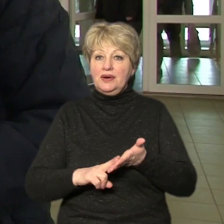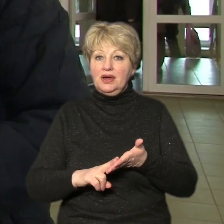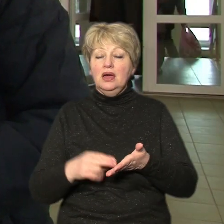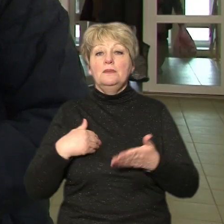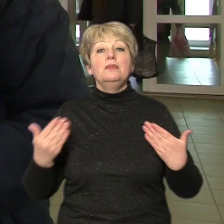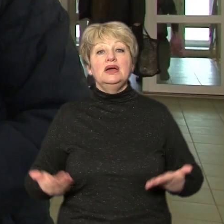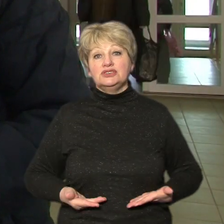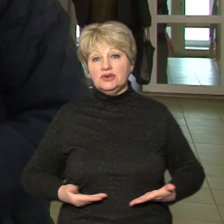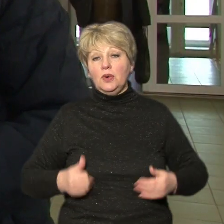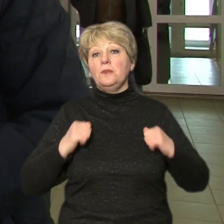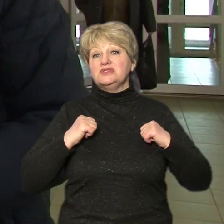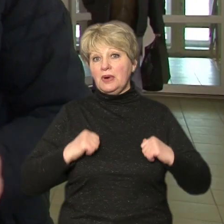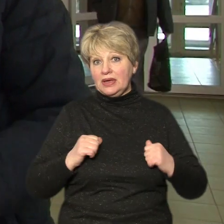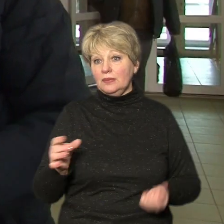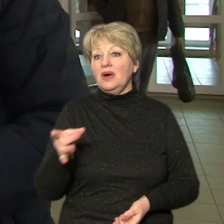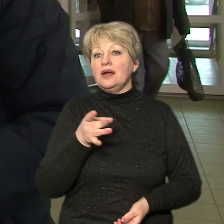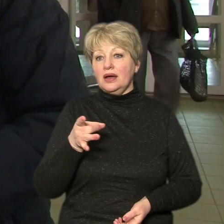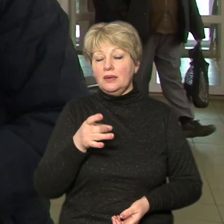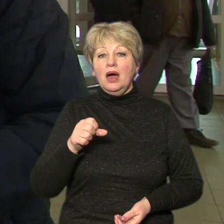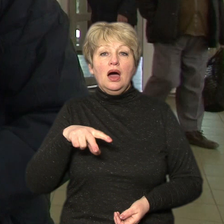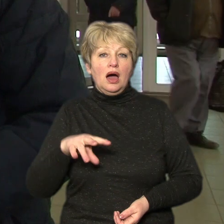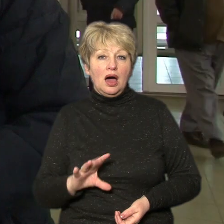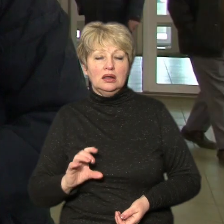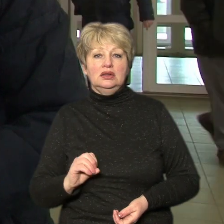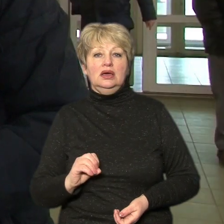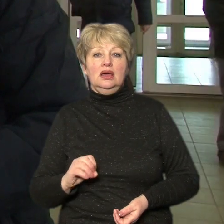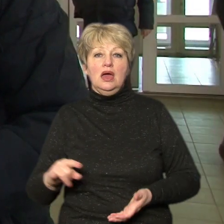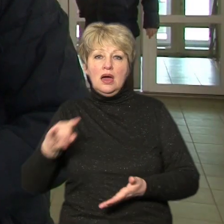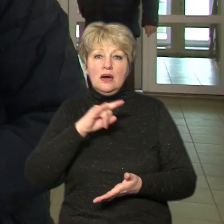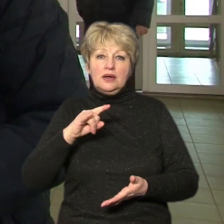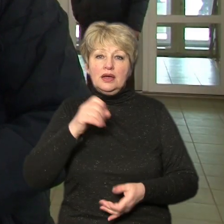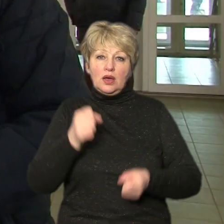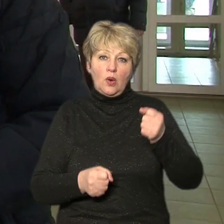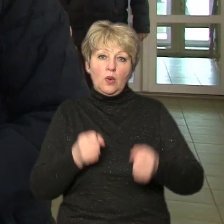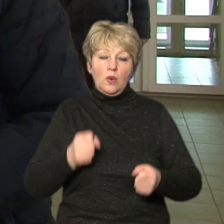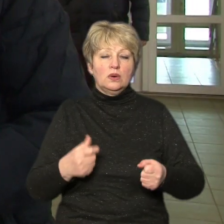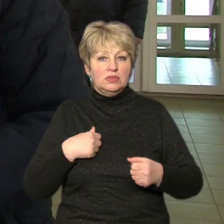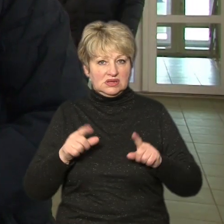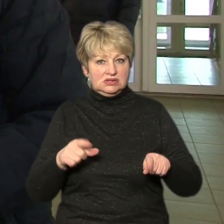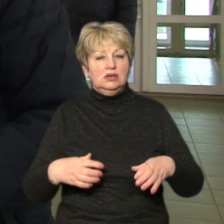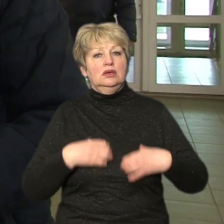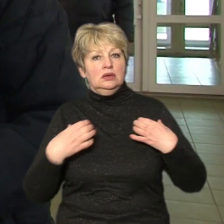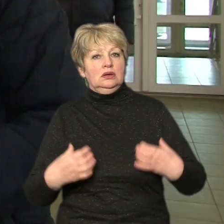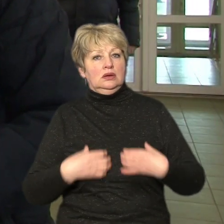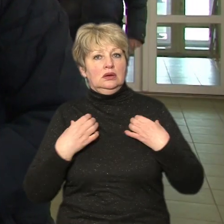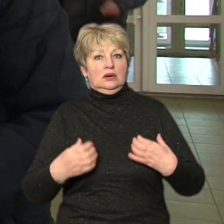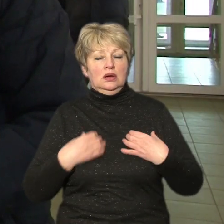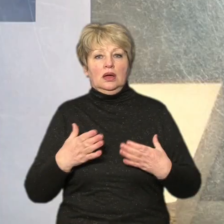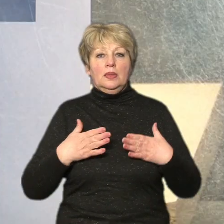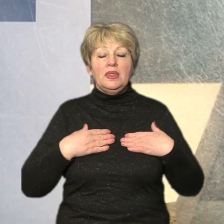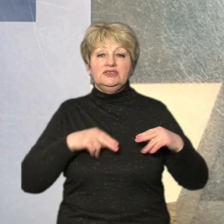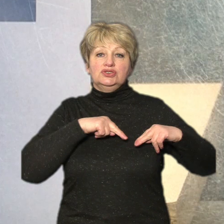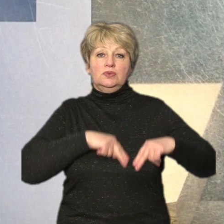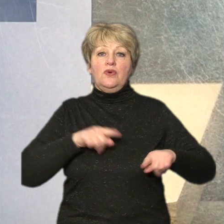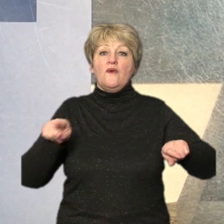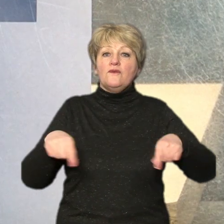відносно в спокійному районі, але ракетні удари всіх нас турбують. І те, що наші трудівники відновлюють